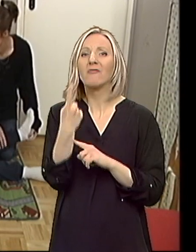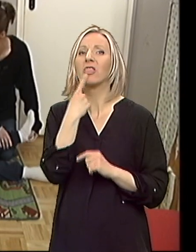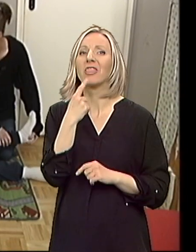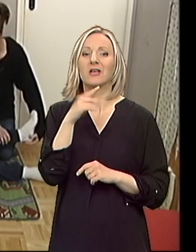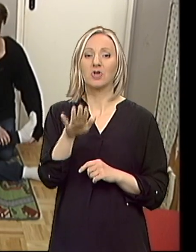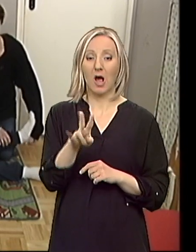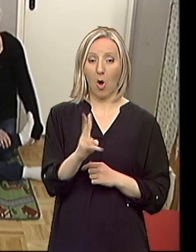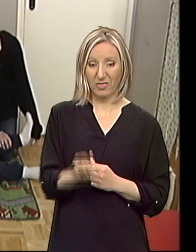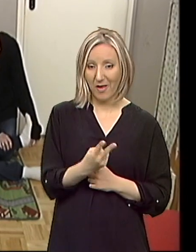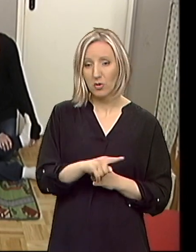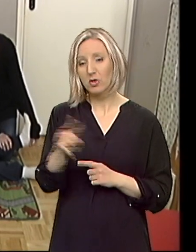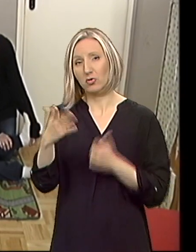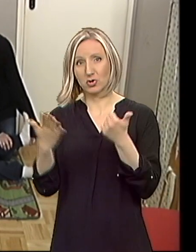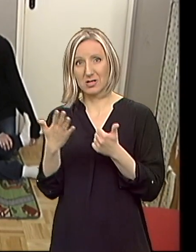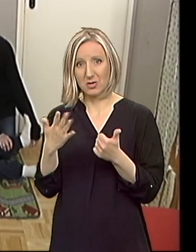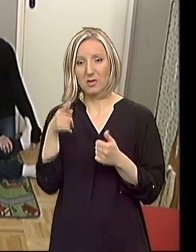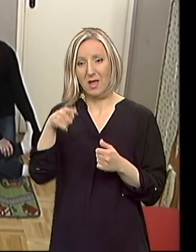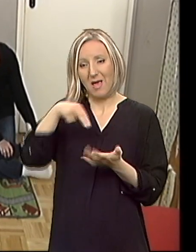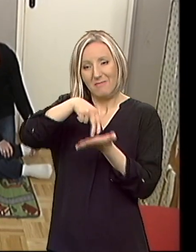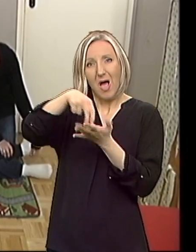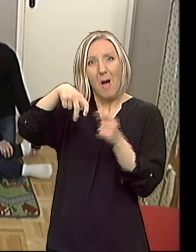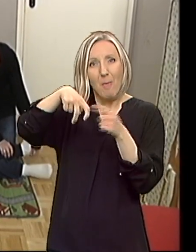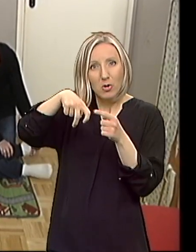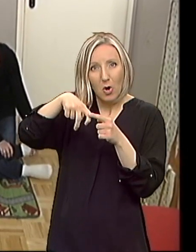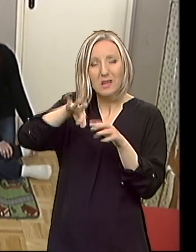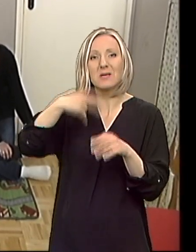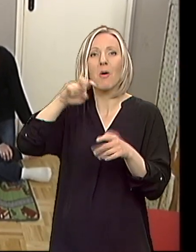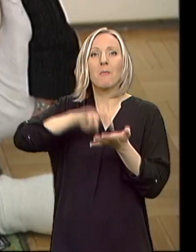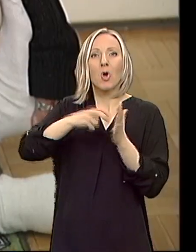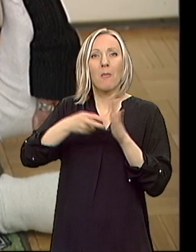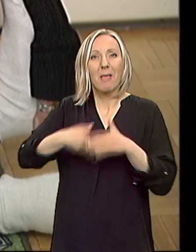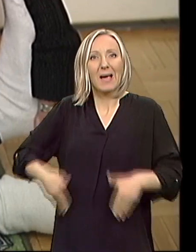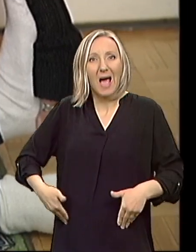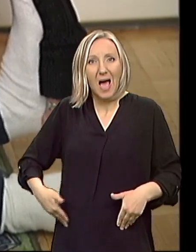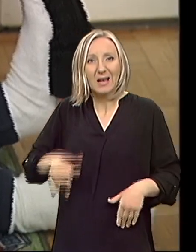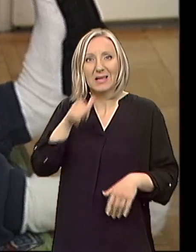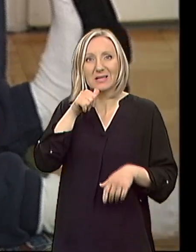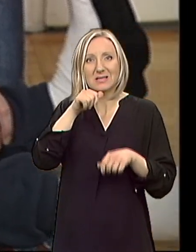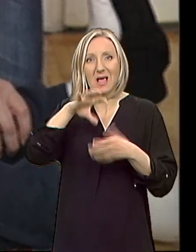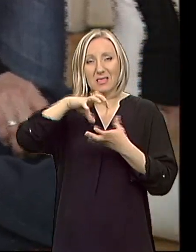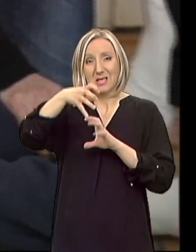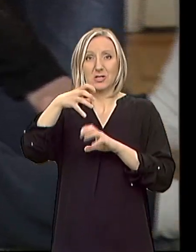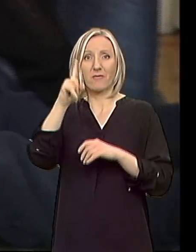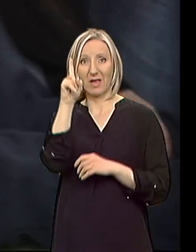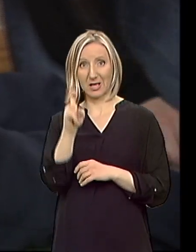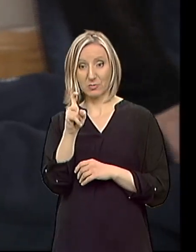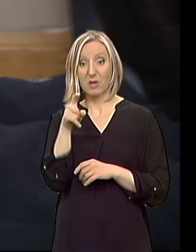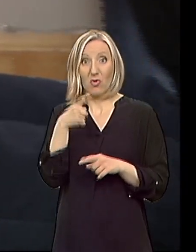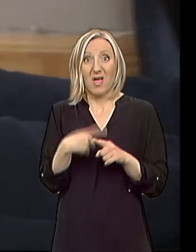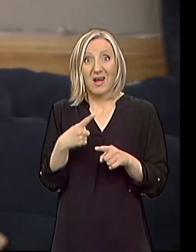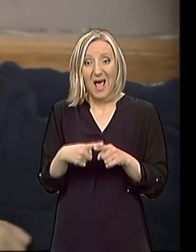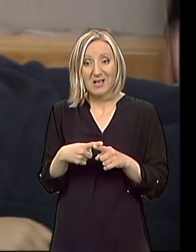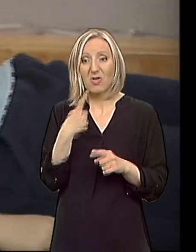Najprej slabost podkolenice, zatim problemi sa karlicom i distrofija kičmanog stuba, razlog su što dečaci do 12.